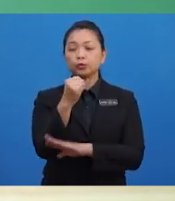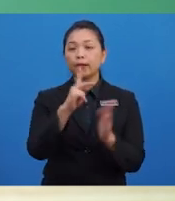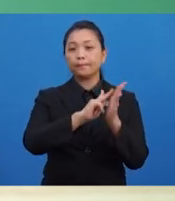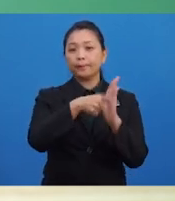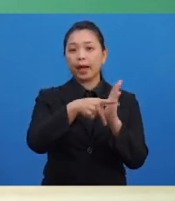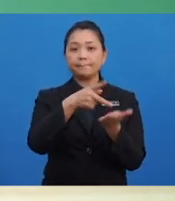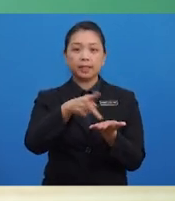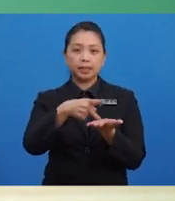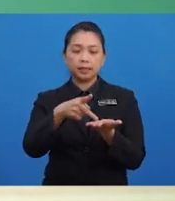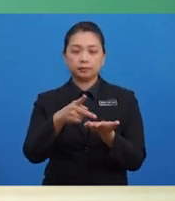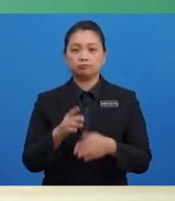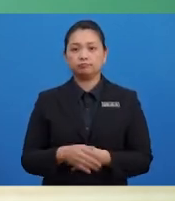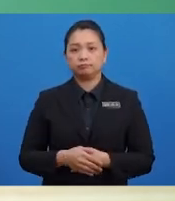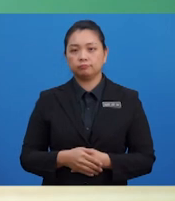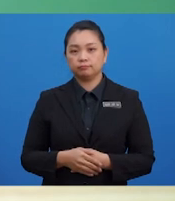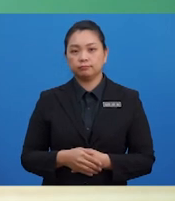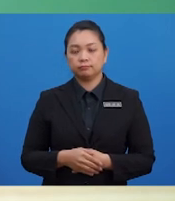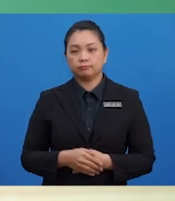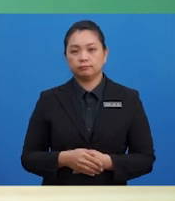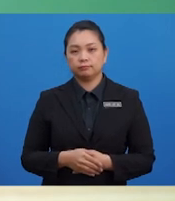di sebelah kredit.